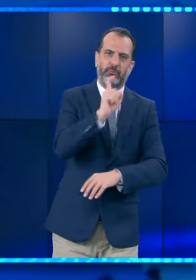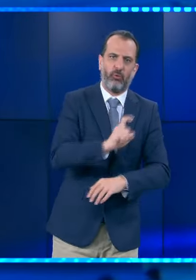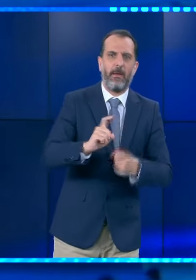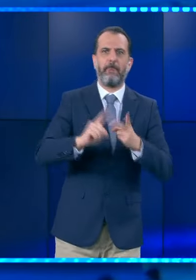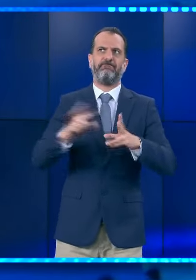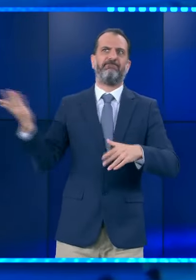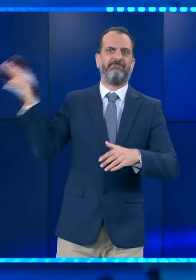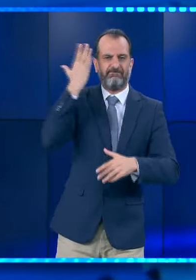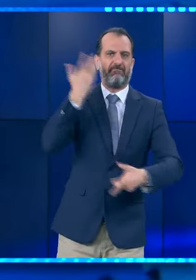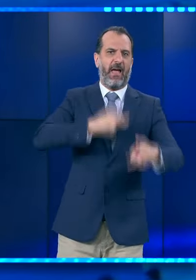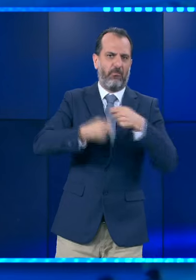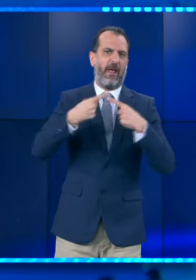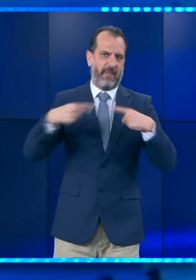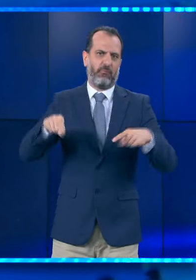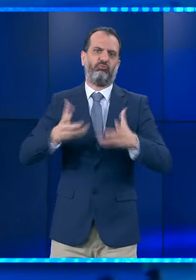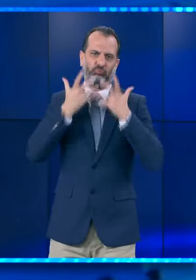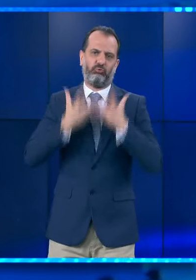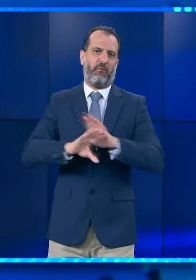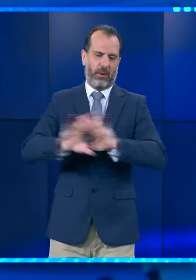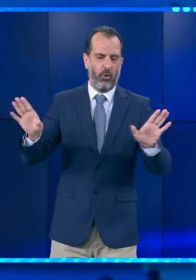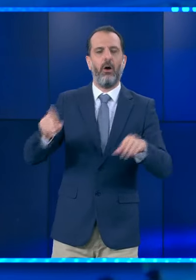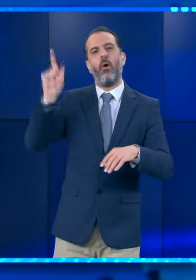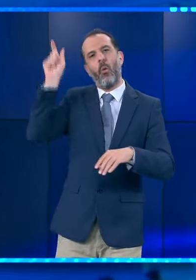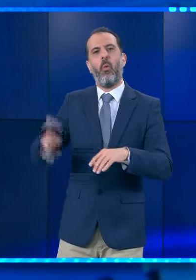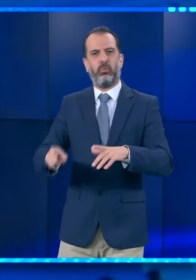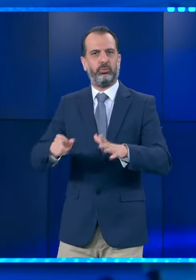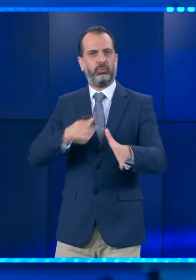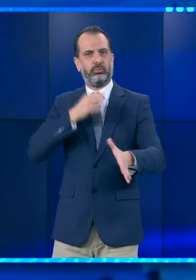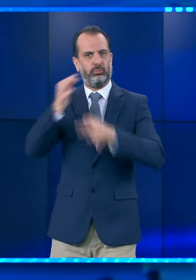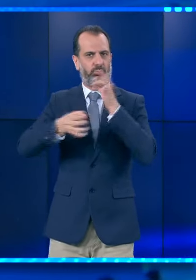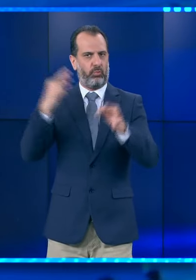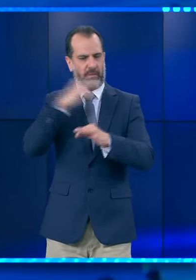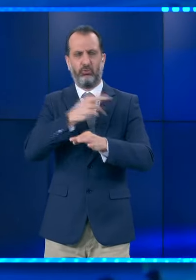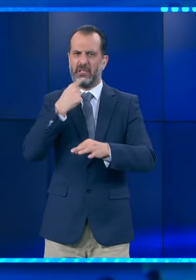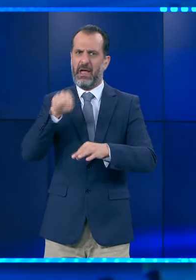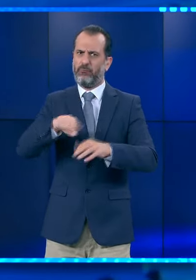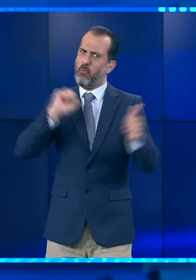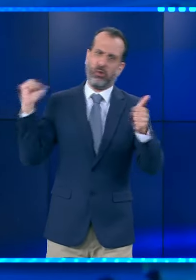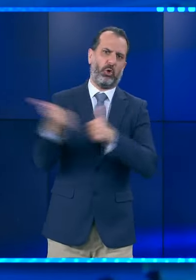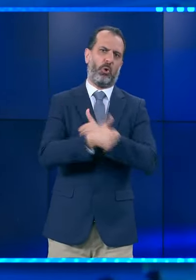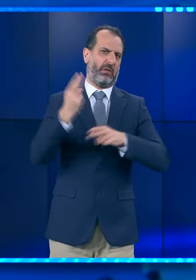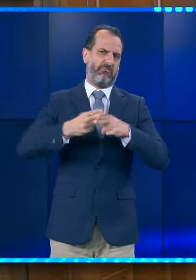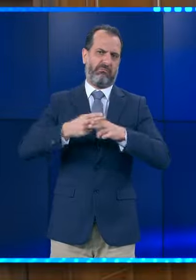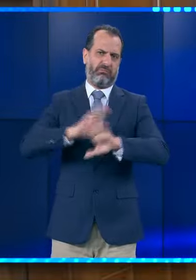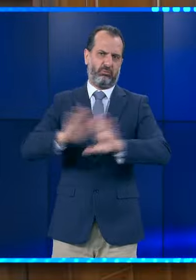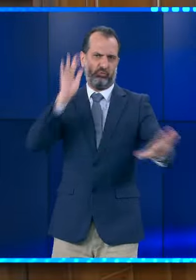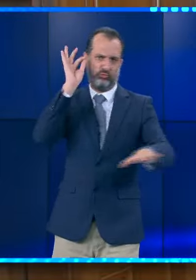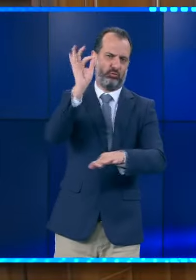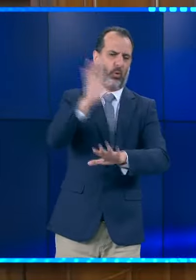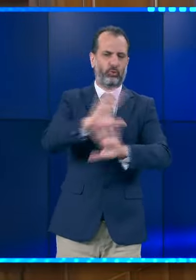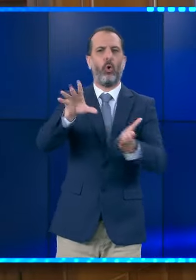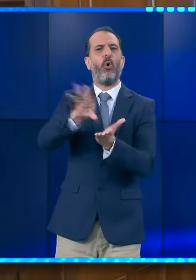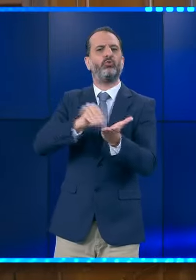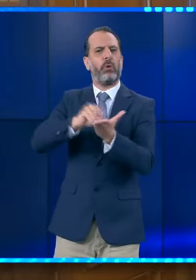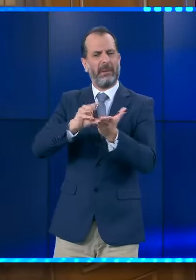η ακρίβεια μας καίει όλους και γι' αυτό ο κυριάκος Μητσοτάκης είπε ότι παραμένει βασική προτεραιότητά του. Συγκεκριμένα είπε ότι οι τιμές στο